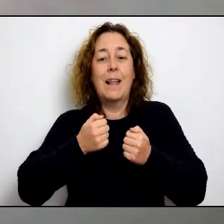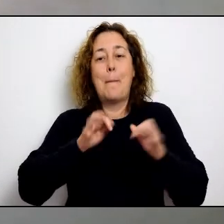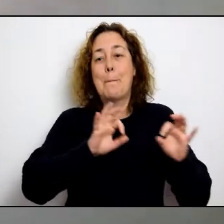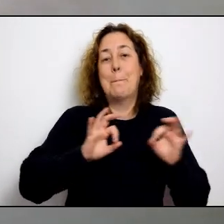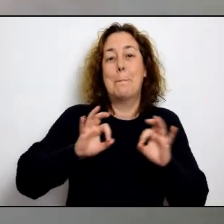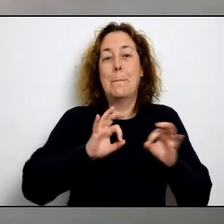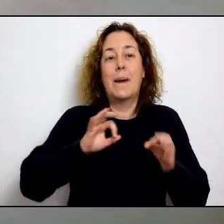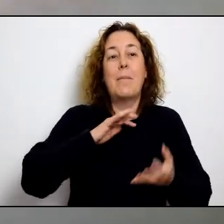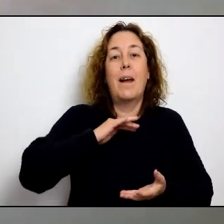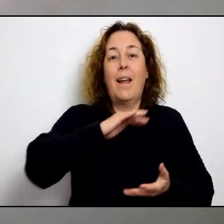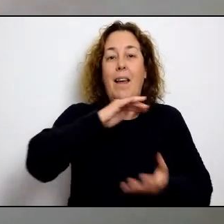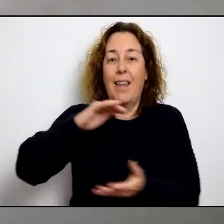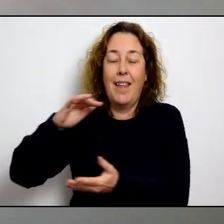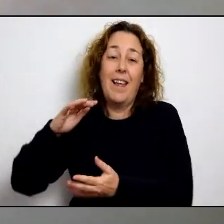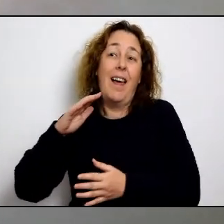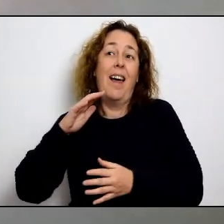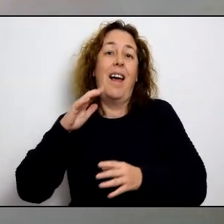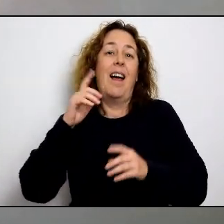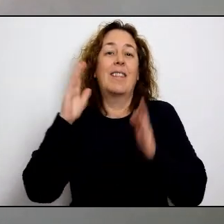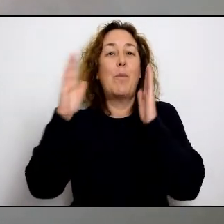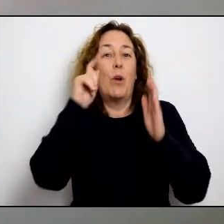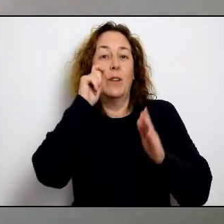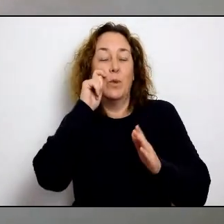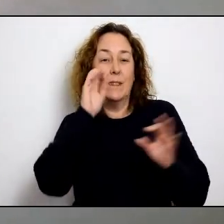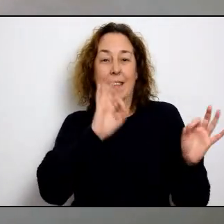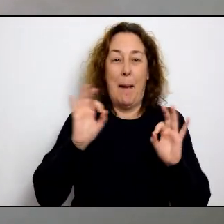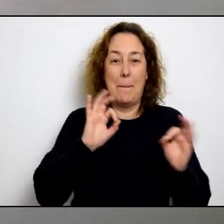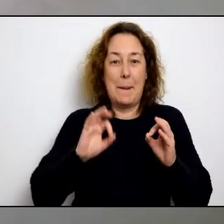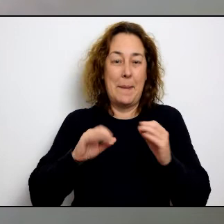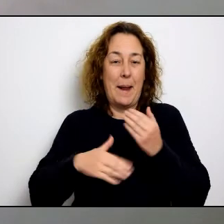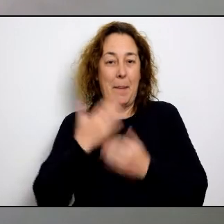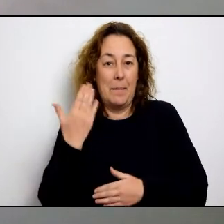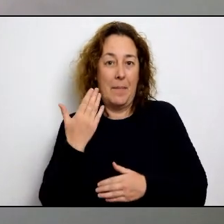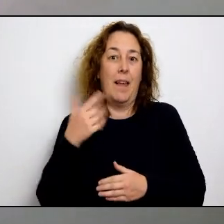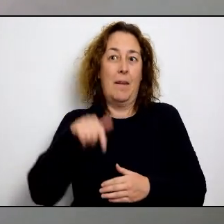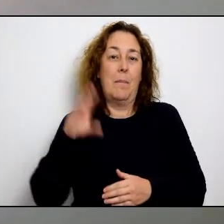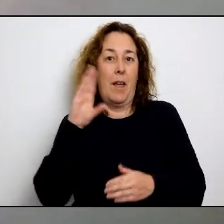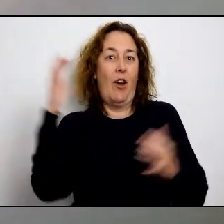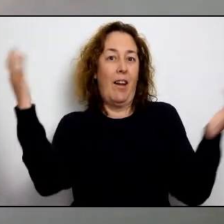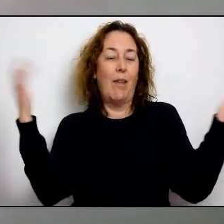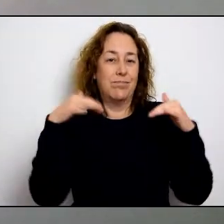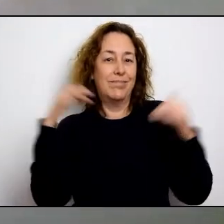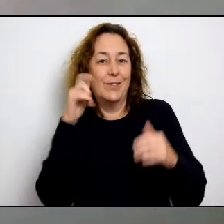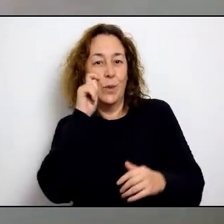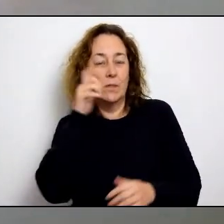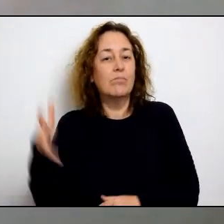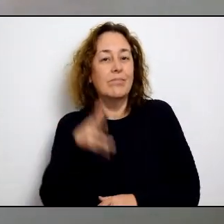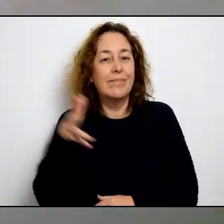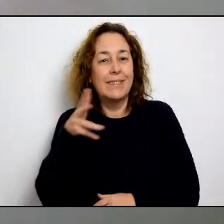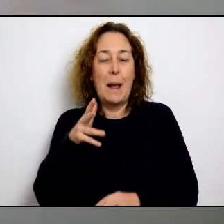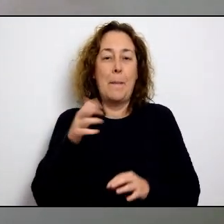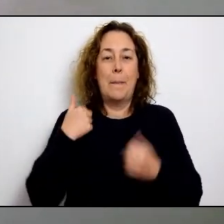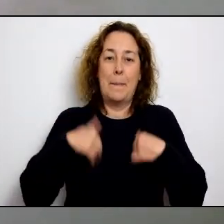ja sigui de les escuites ja sigui de la carn o ja sigui de la llet que estava prevista per donar resposta a la temporada